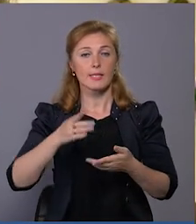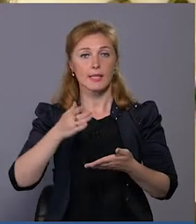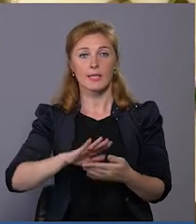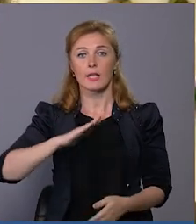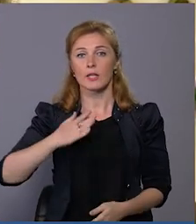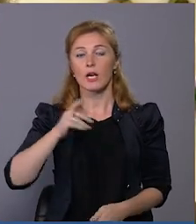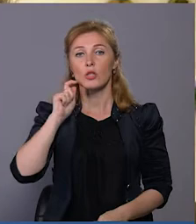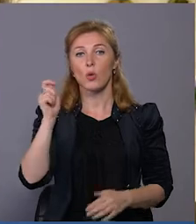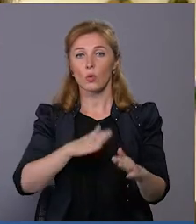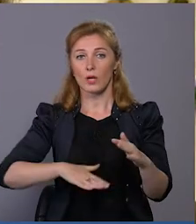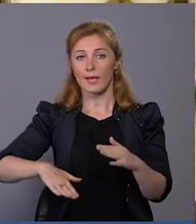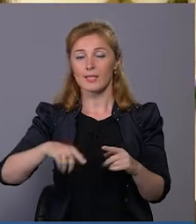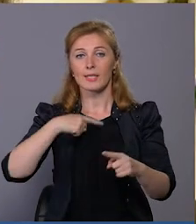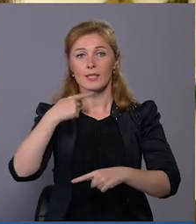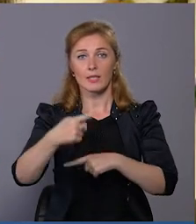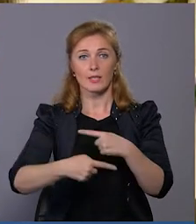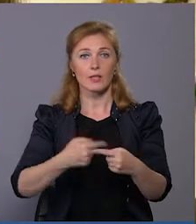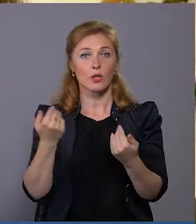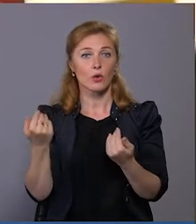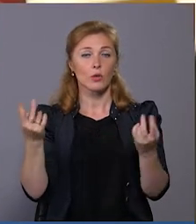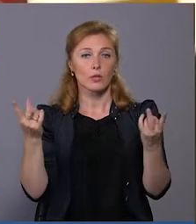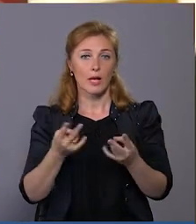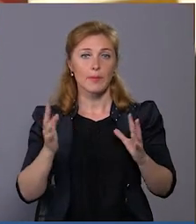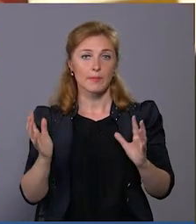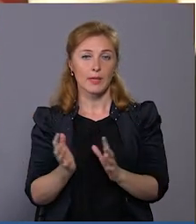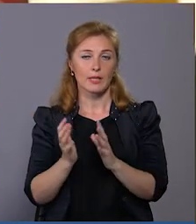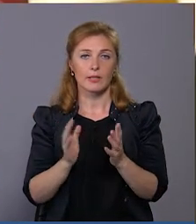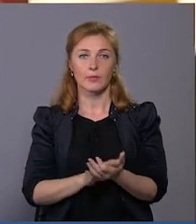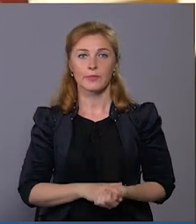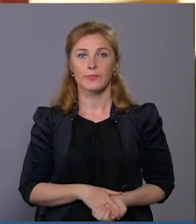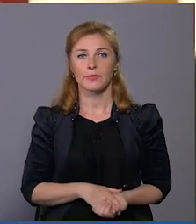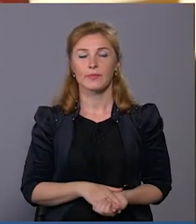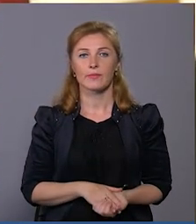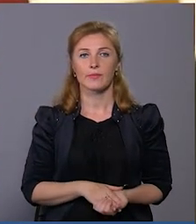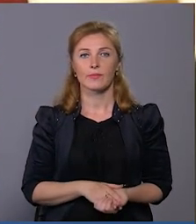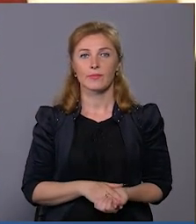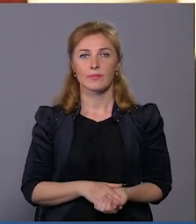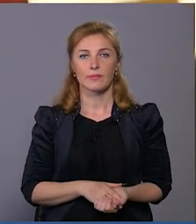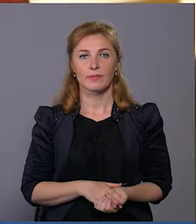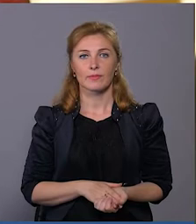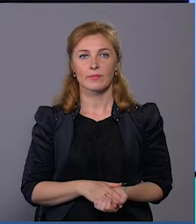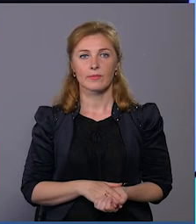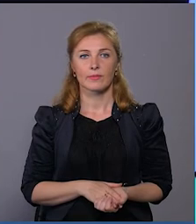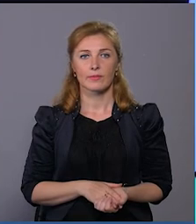українське, традиційне і його треба зберегти. Олександр Семенюк, Ірина Матюк – Новини міста.